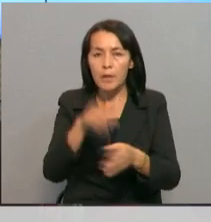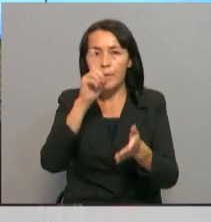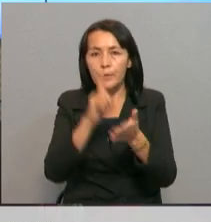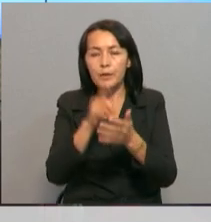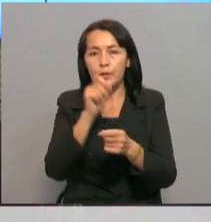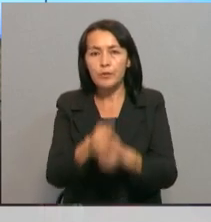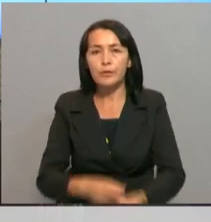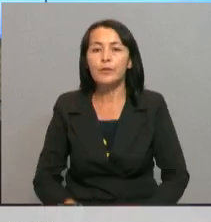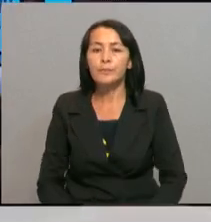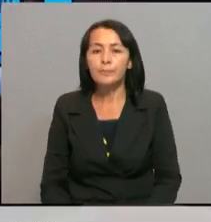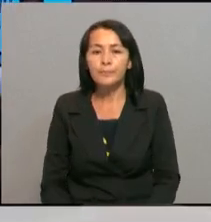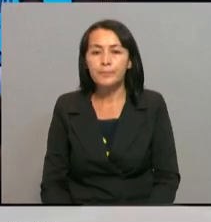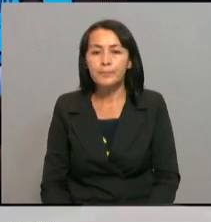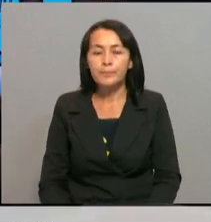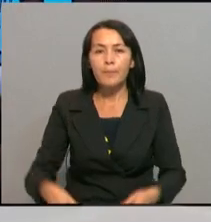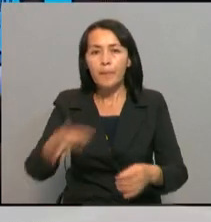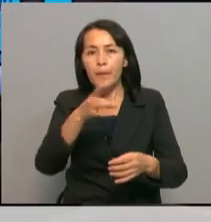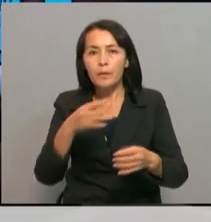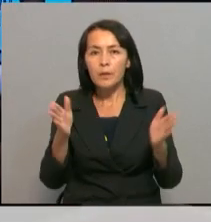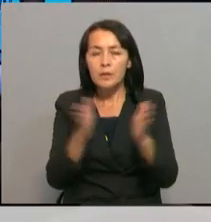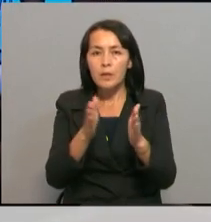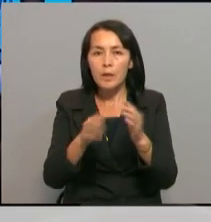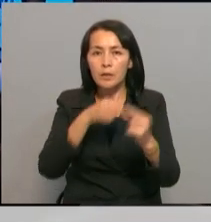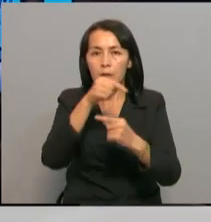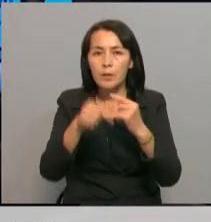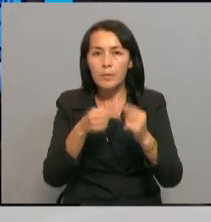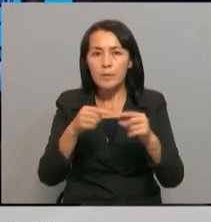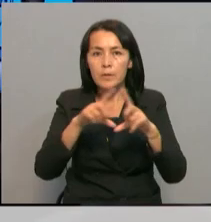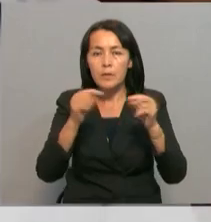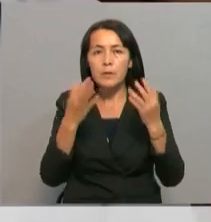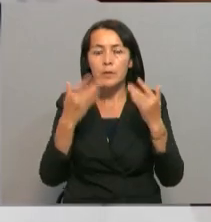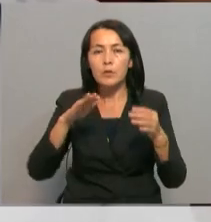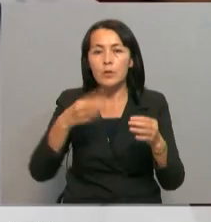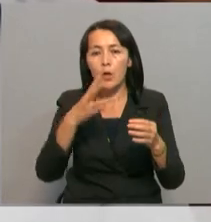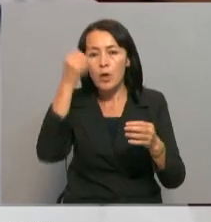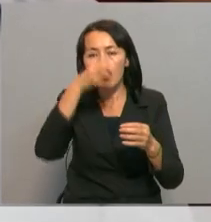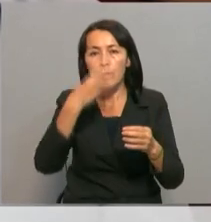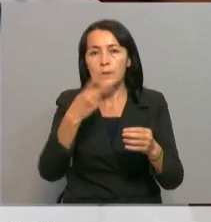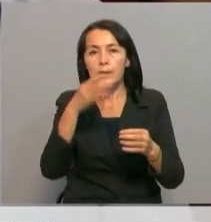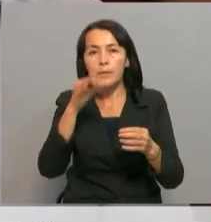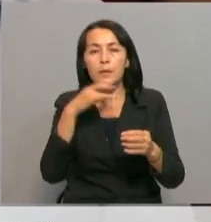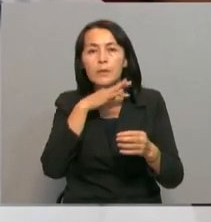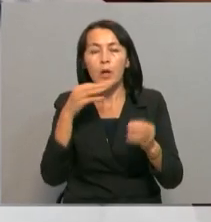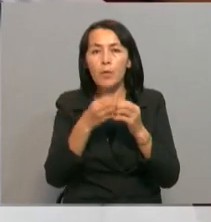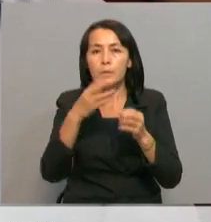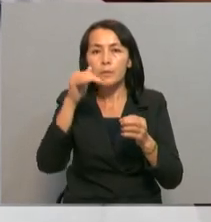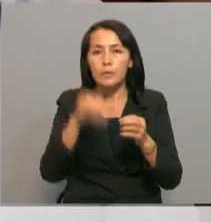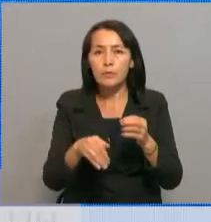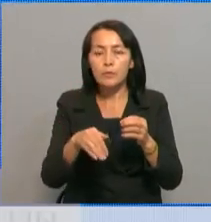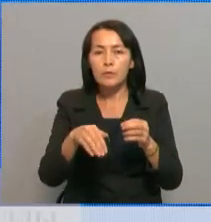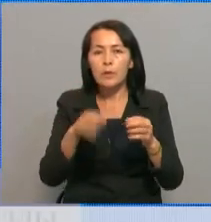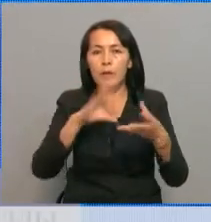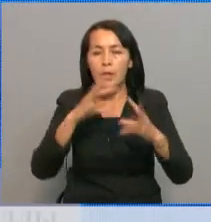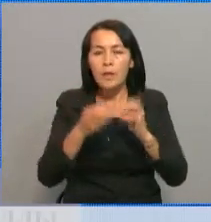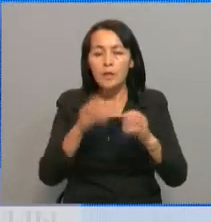міндеттер жүктеді. Ауданда шағын және орта бизнес субектілерінің саны соңғы үш жылда 32 пайызға өсіп, 15 мынға жоқтаған.